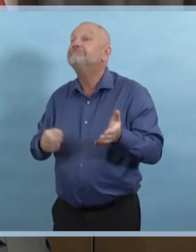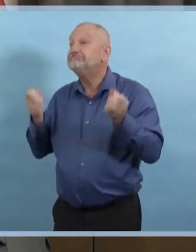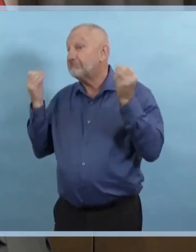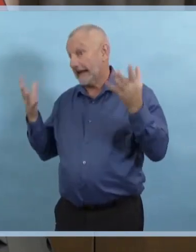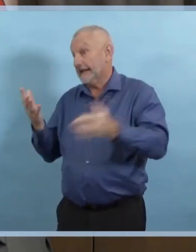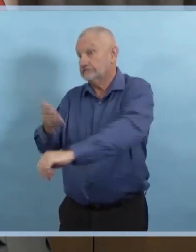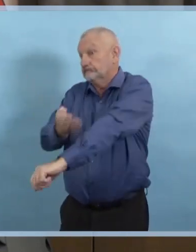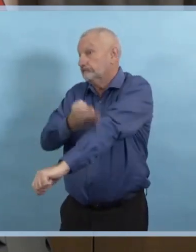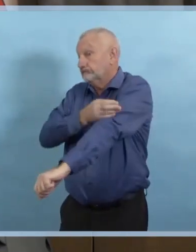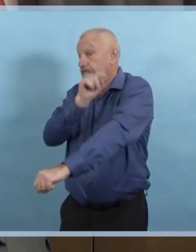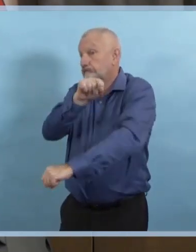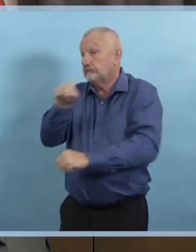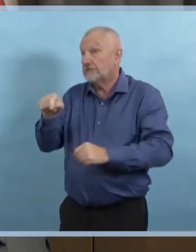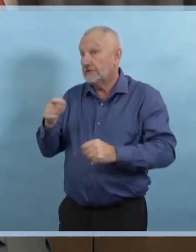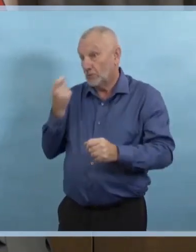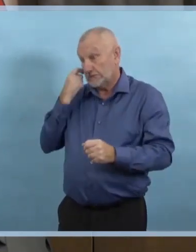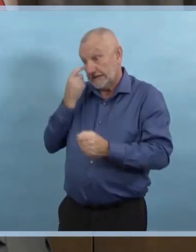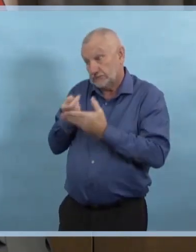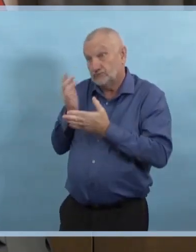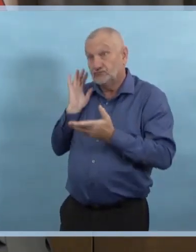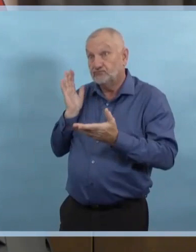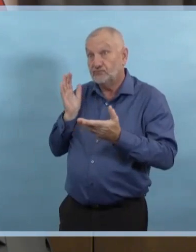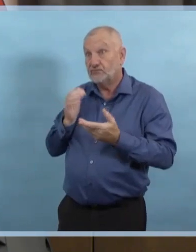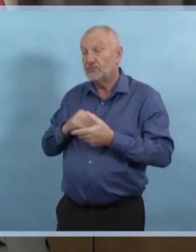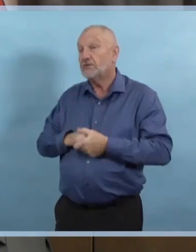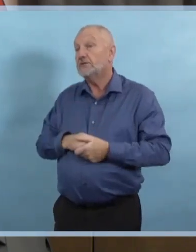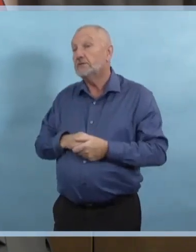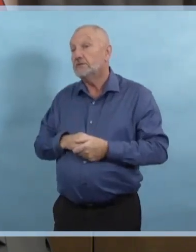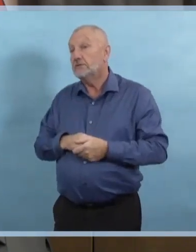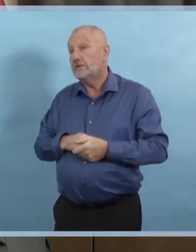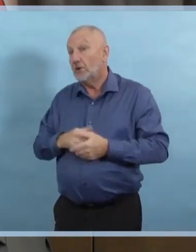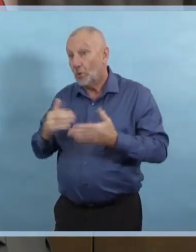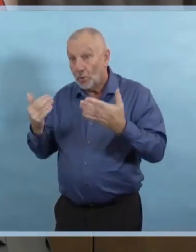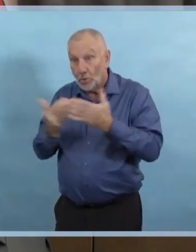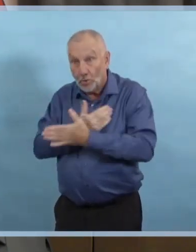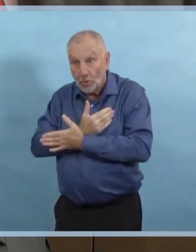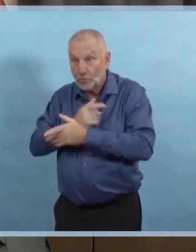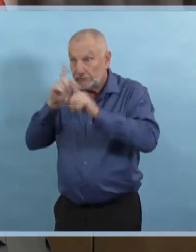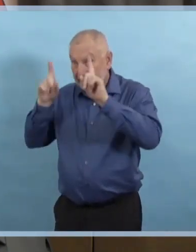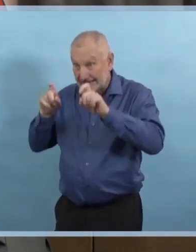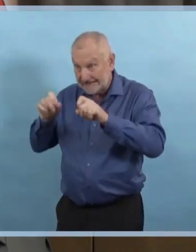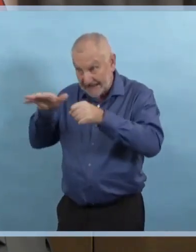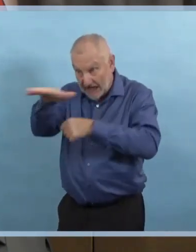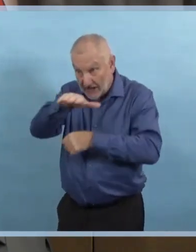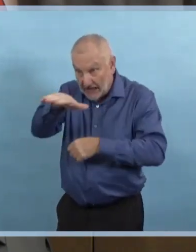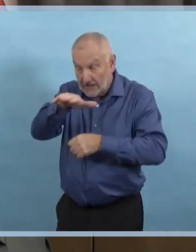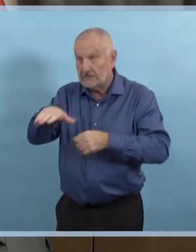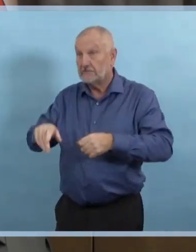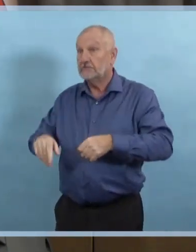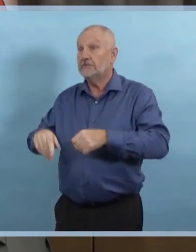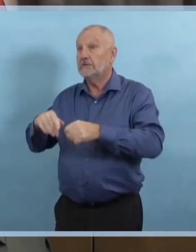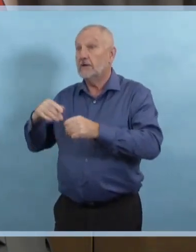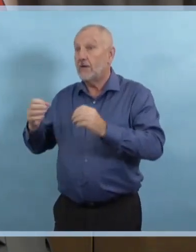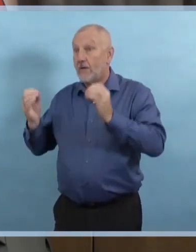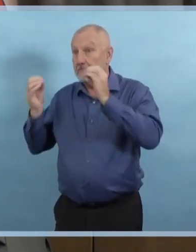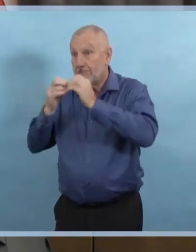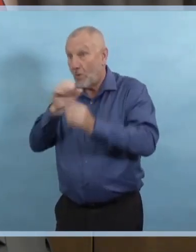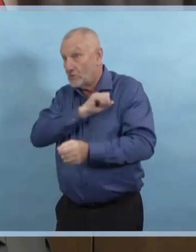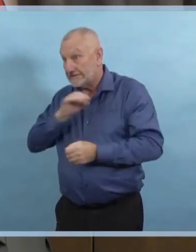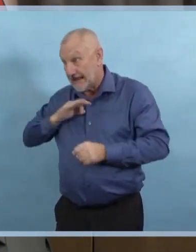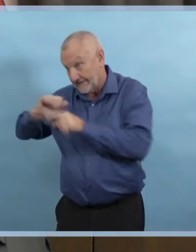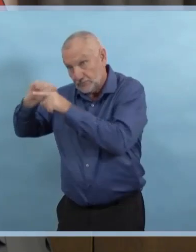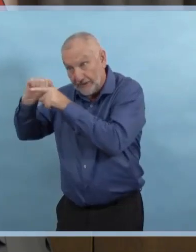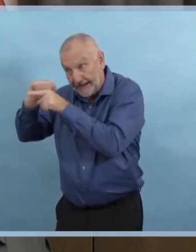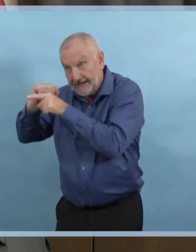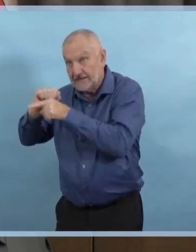et la formation de nouveaux personnels. Les rendez-vous fixés sont maintenant acceptés à trois sites à